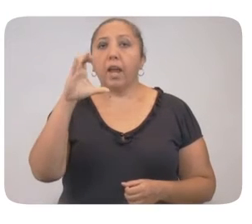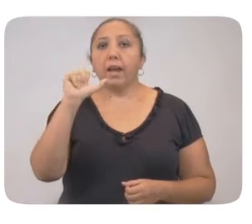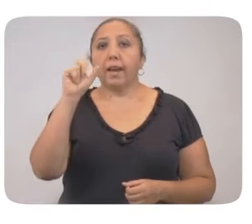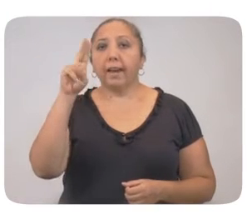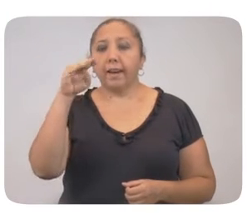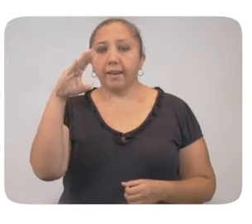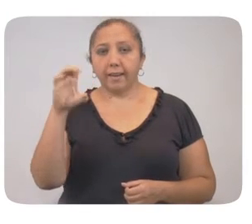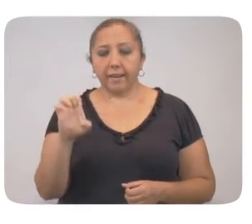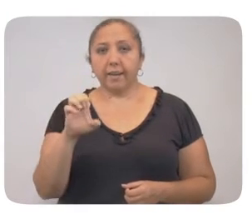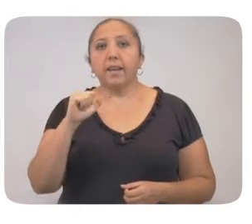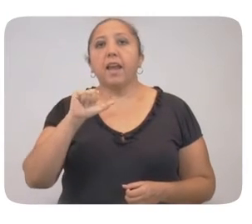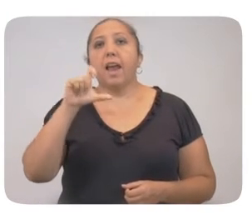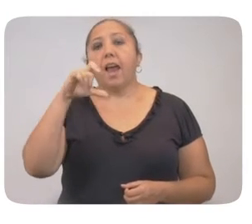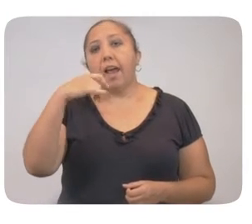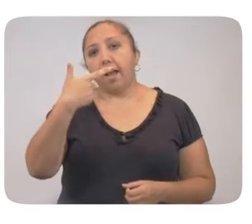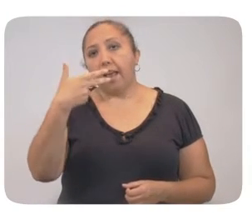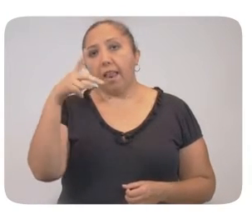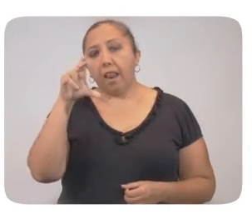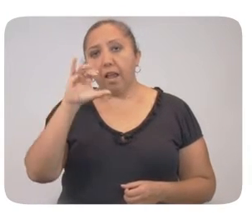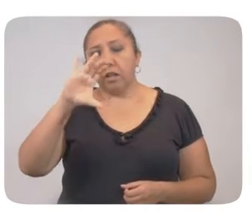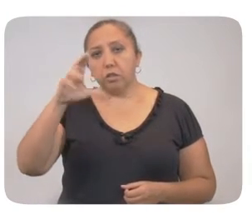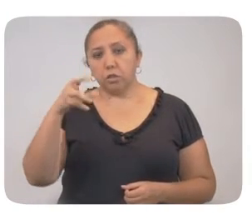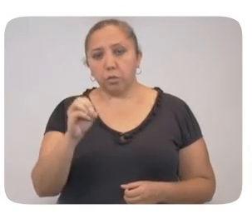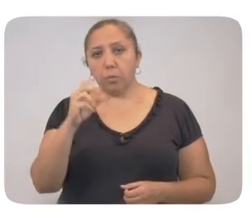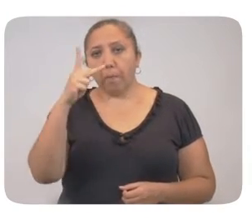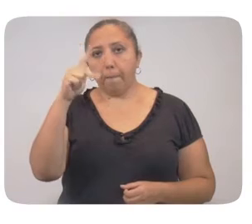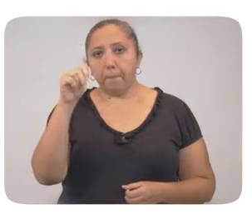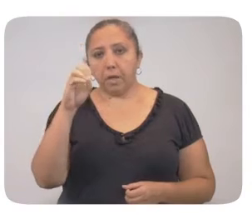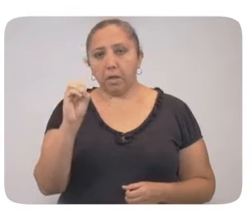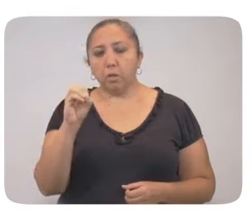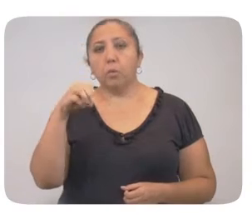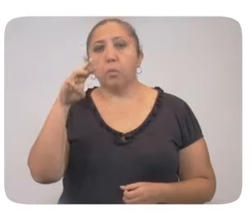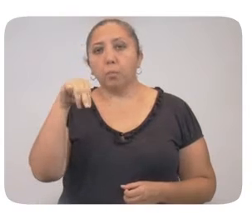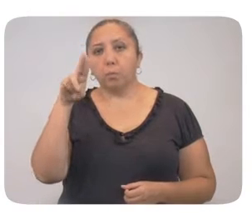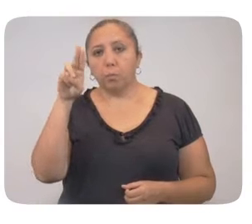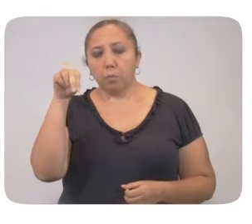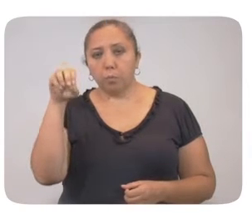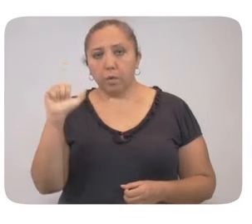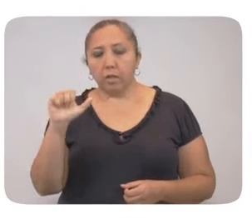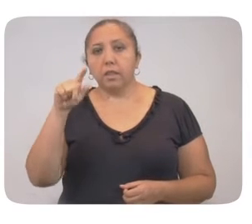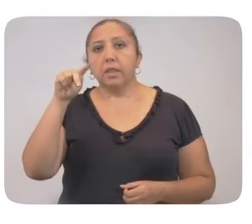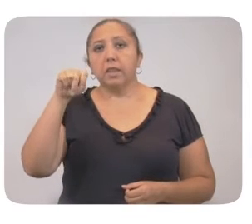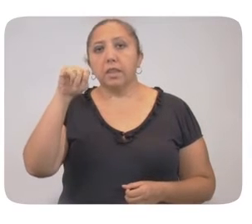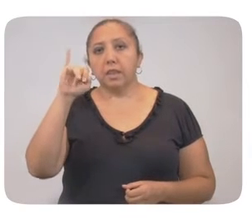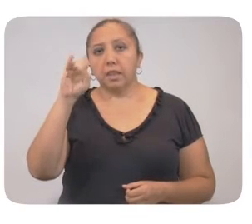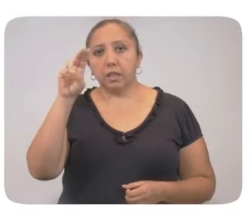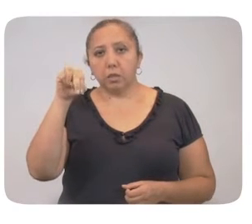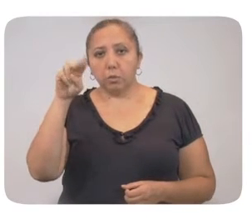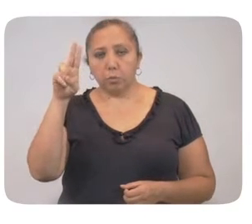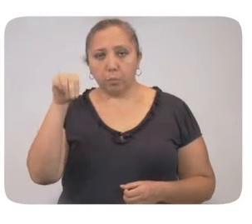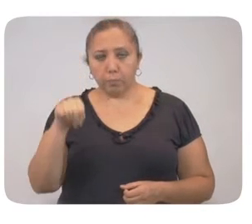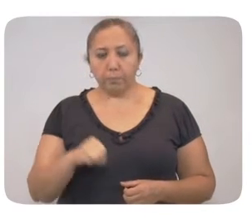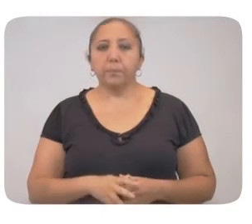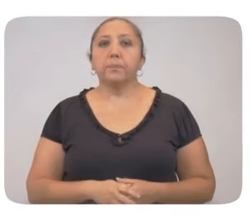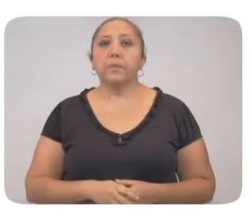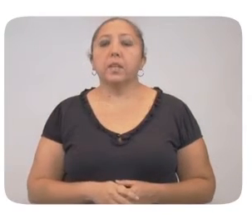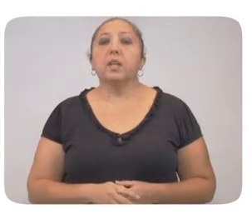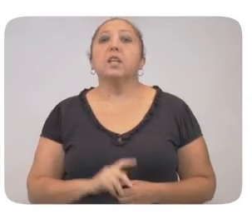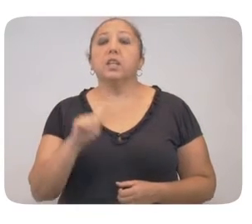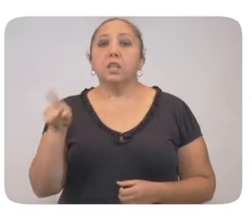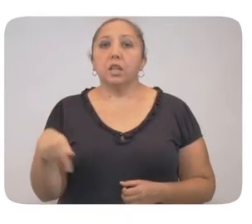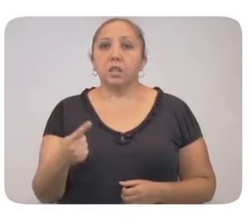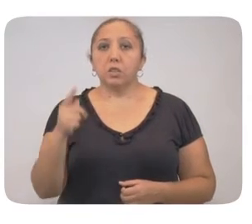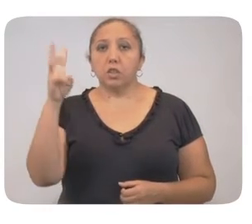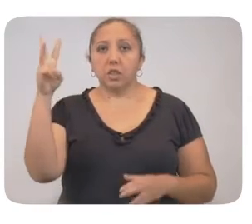Ixile tzolzibil begzai kohelbi, uch, 9 umpelel kimil. Juntul ship 48 hapti, kanazinu kajal, anchajan talamiltietu